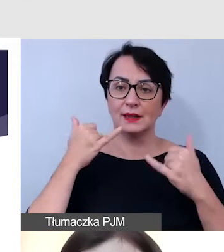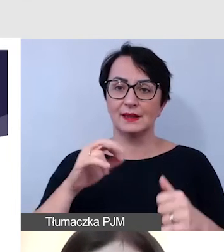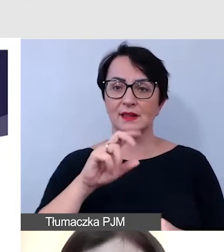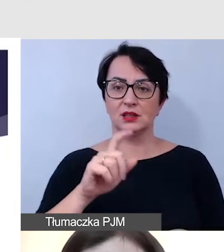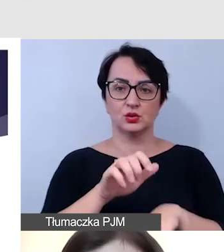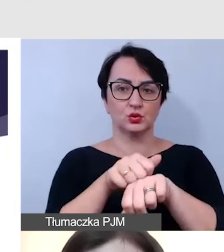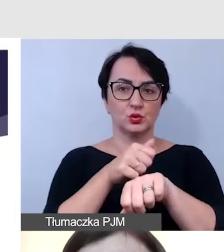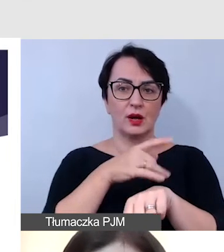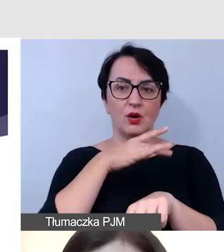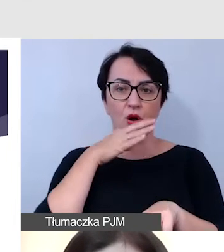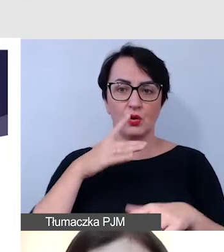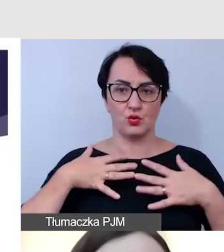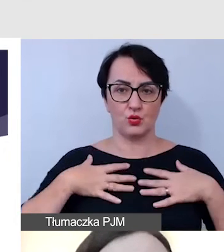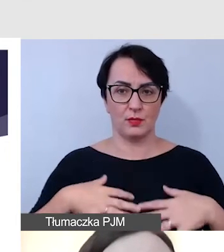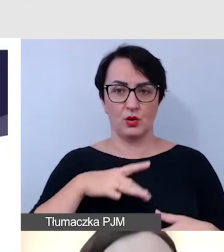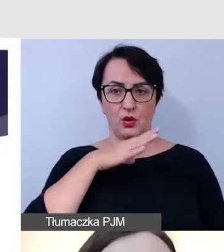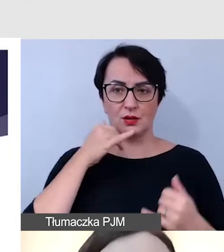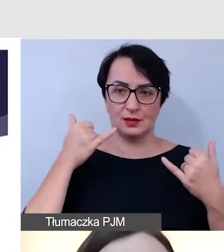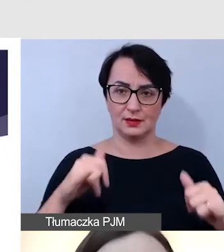ubrania.